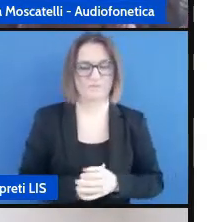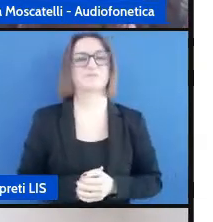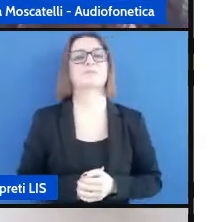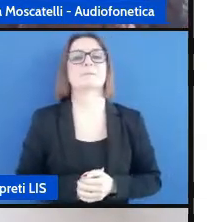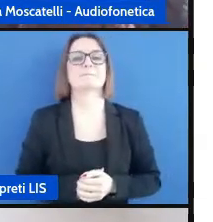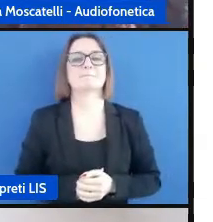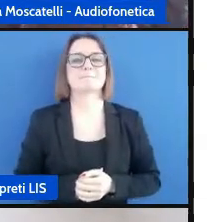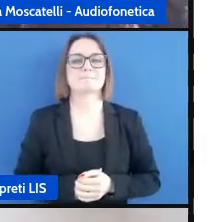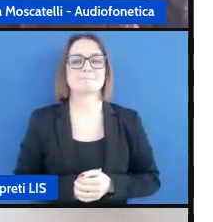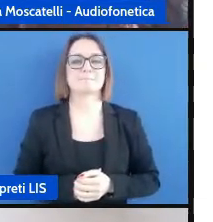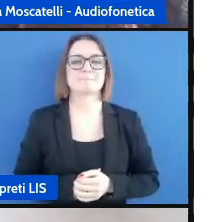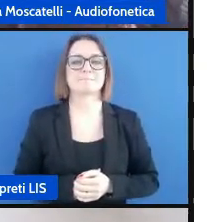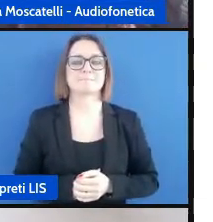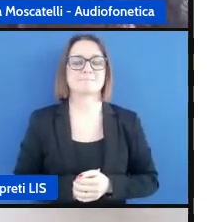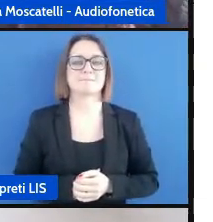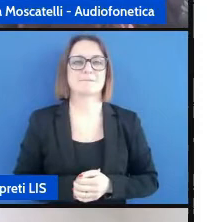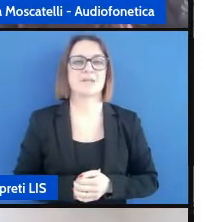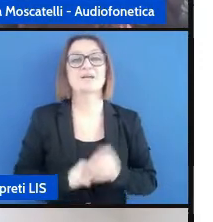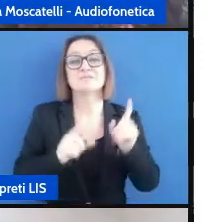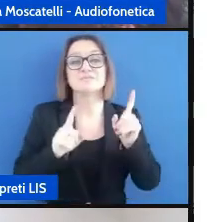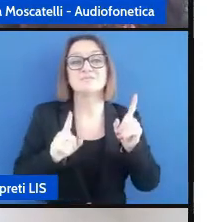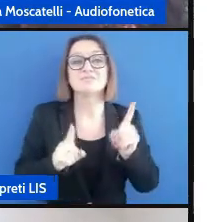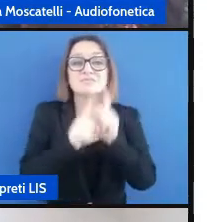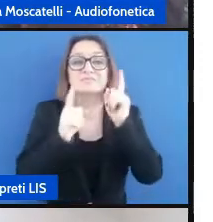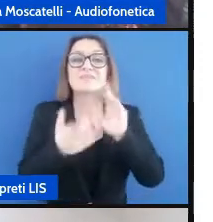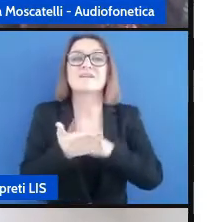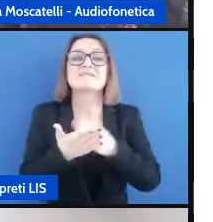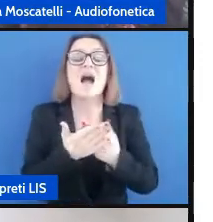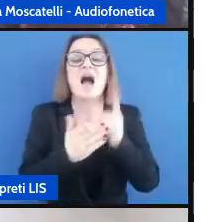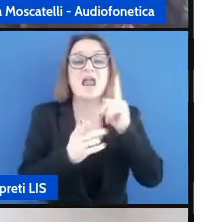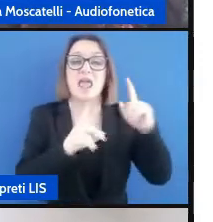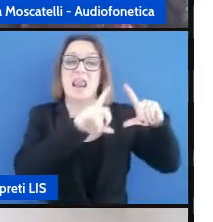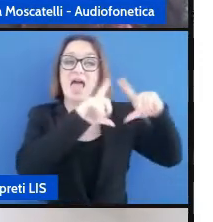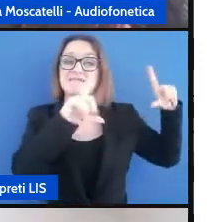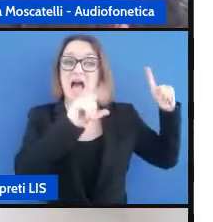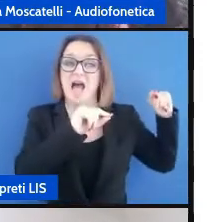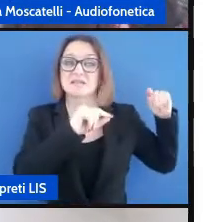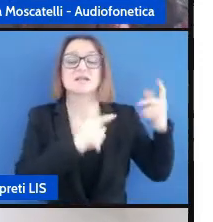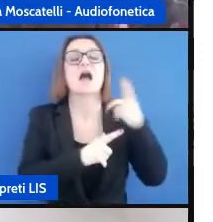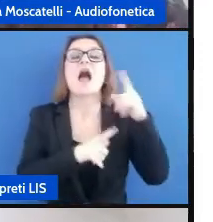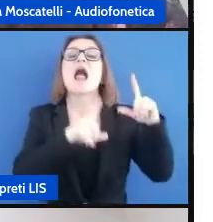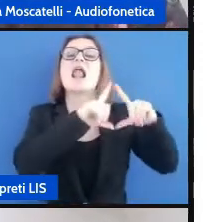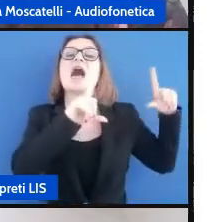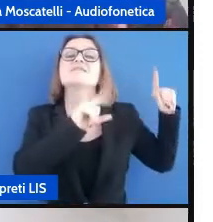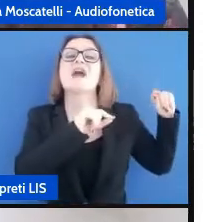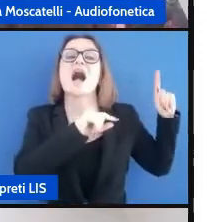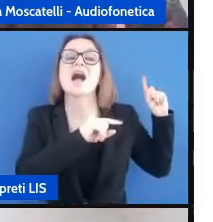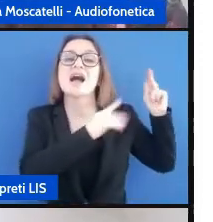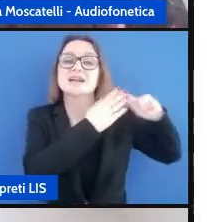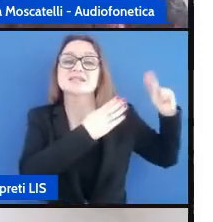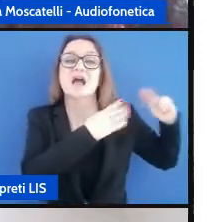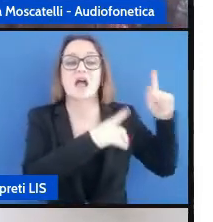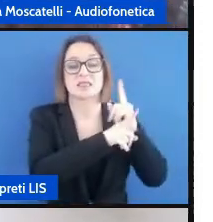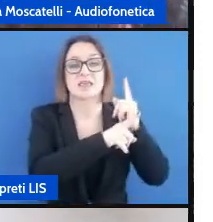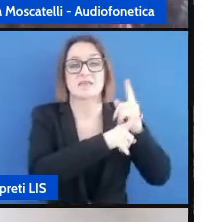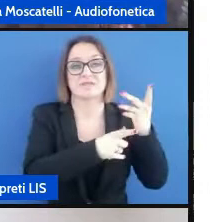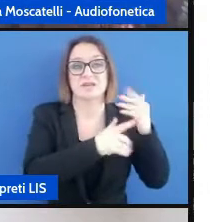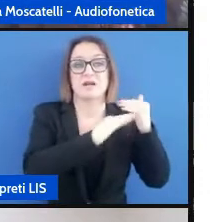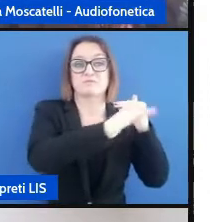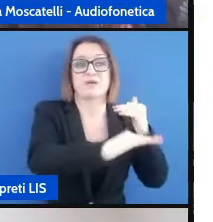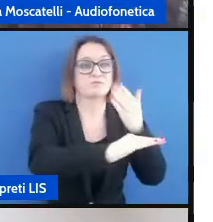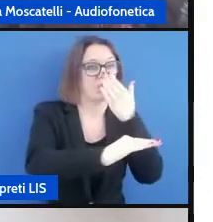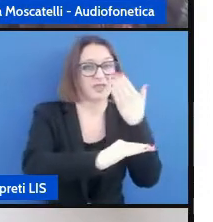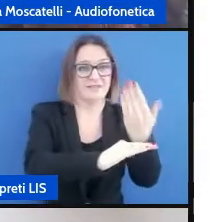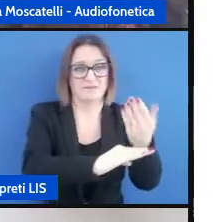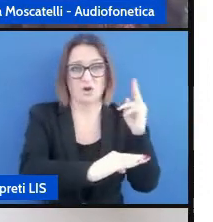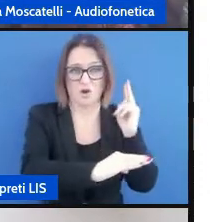la stessa cosa vale rispetto alla lavagna naturalmente la lavagna deve essere posta di fronte ma